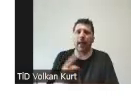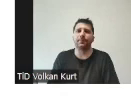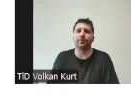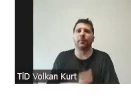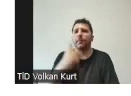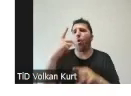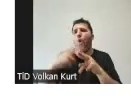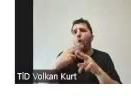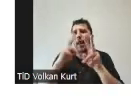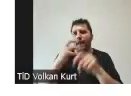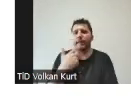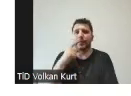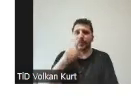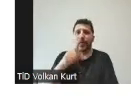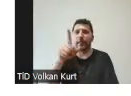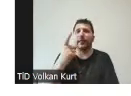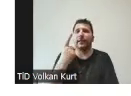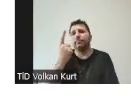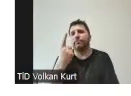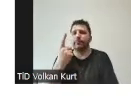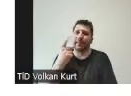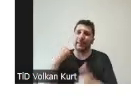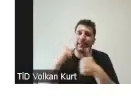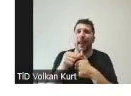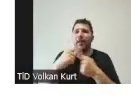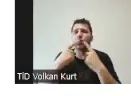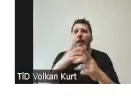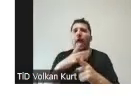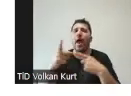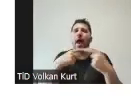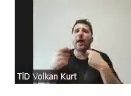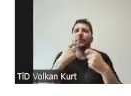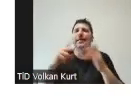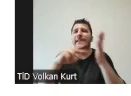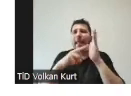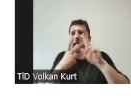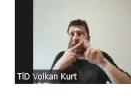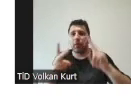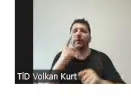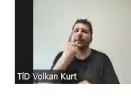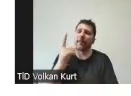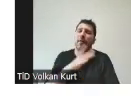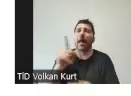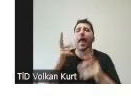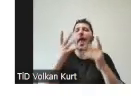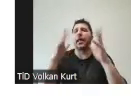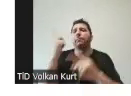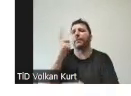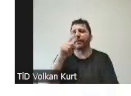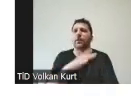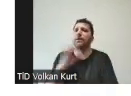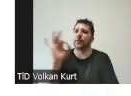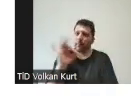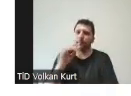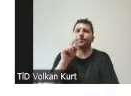örnekti. Sen onun tekrar altını çizebilir misin? Yani harcamaları tek tek sıraladın ama etkinlik bunlardan sadece biri. Tabii tabii.